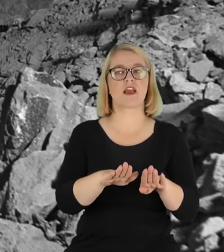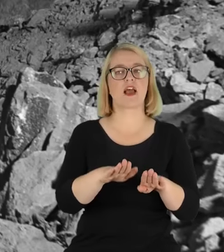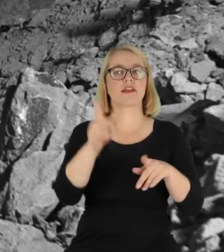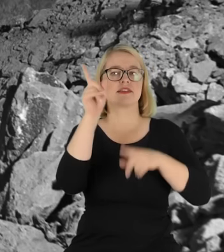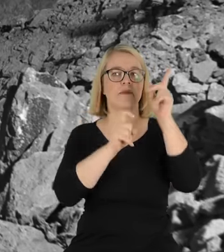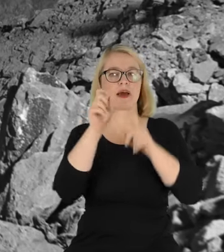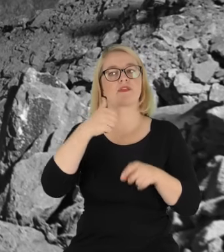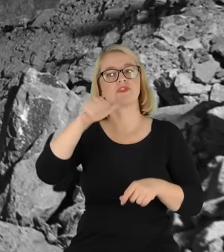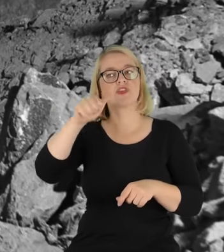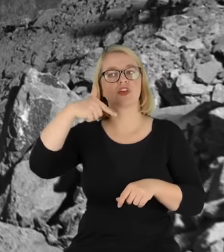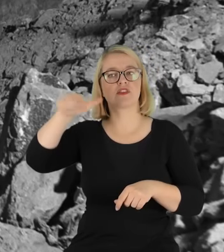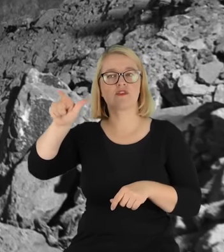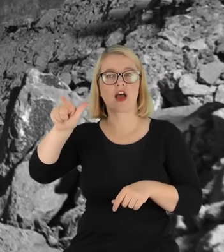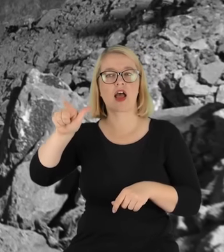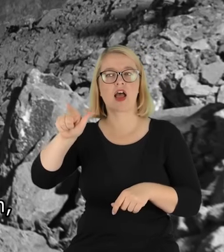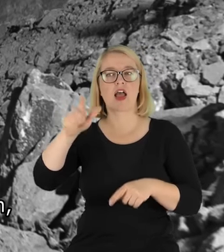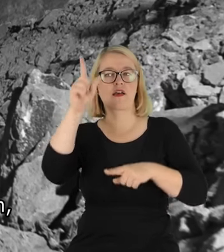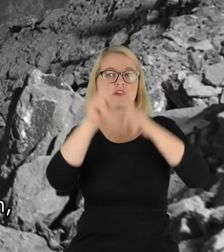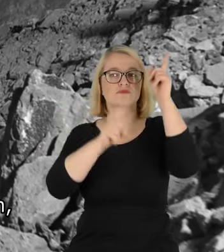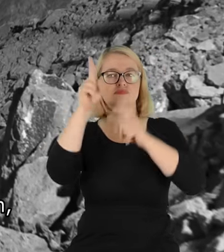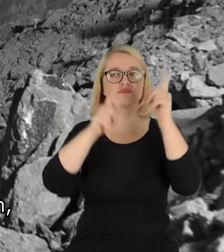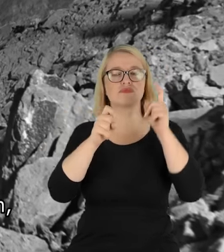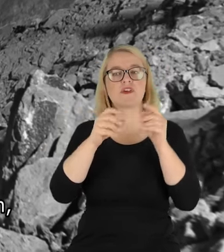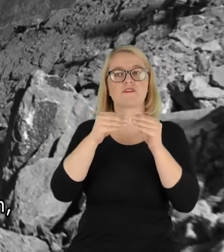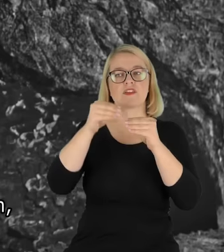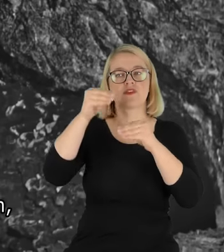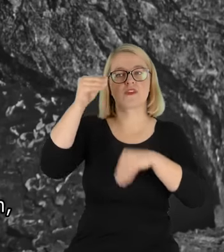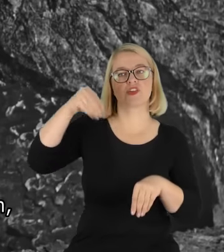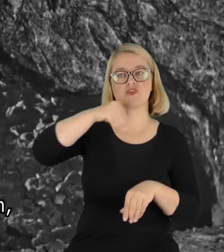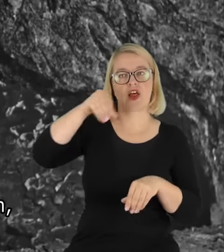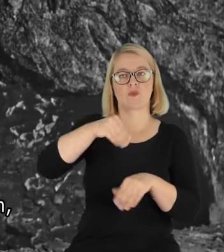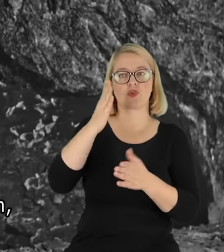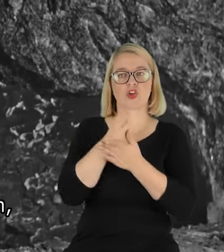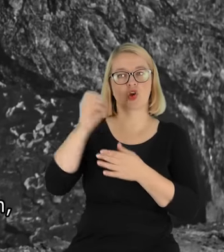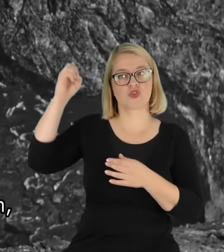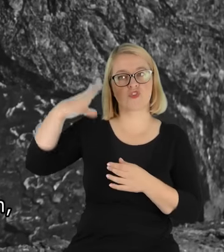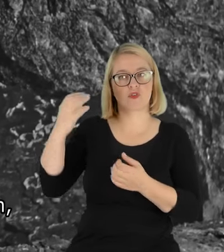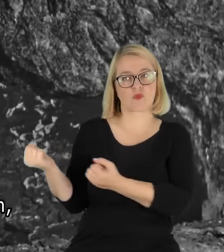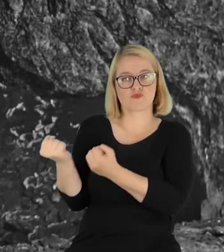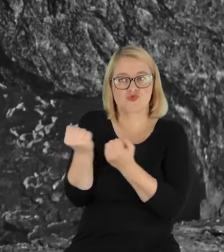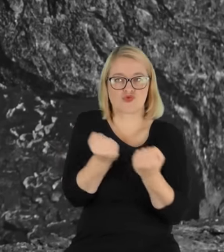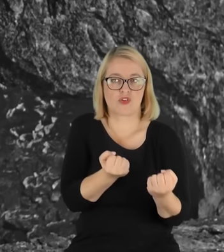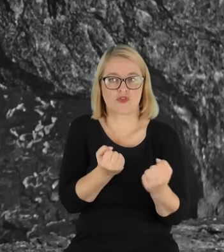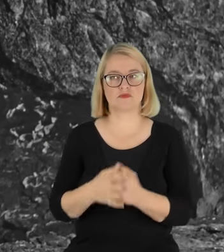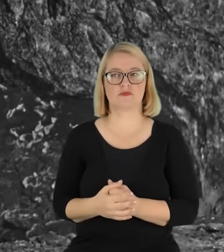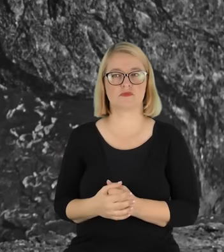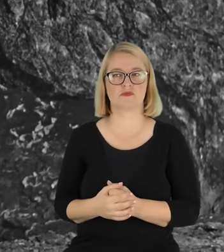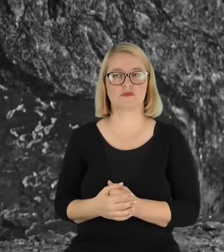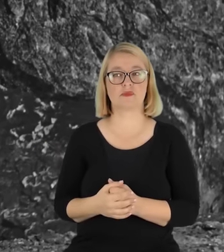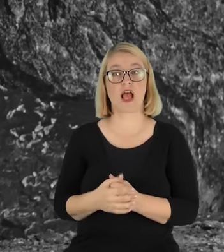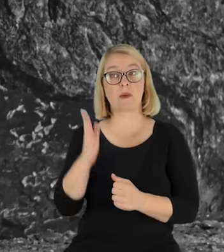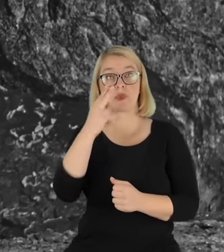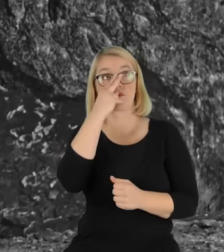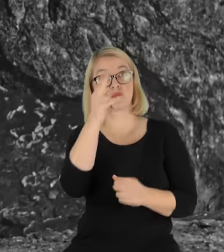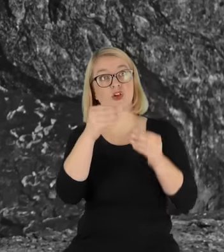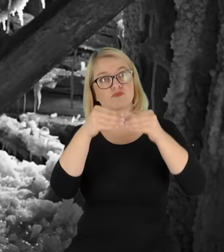Podobowaliśmy przyrost soli. Przychodziło się tylko ze światłem. Uruchamiało się światło, a kryształy